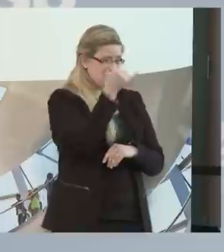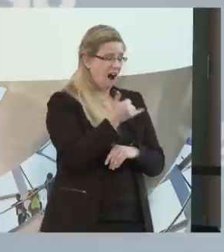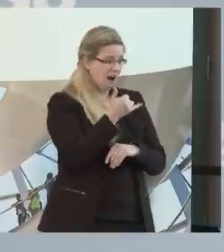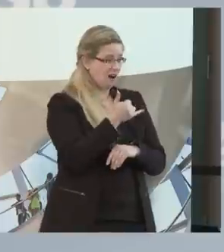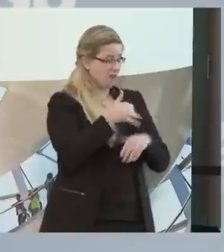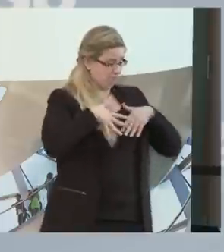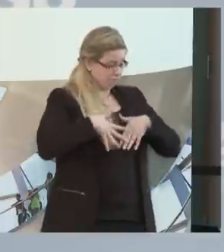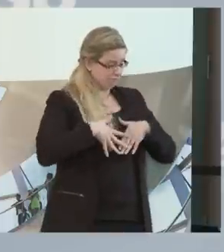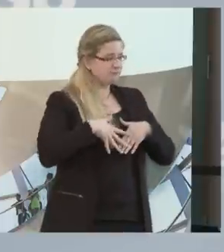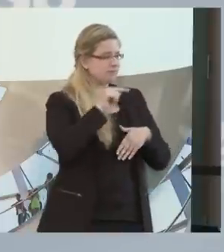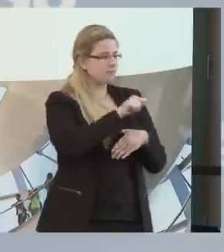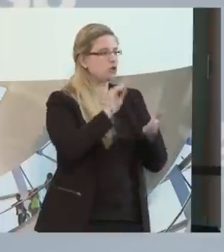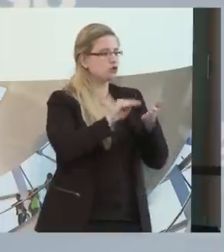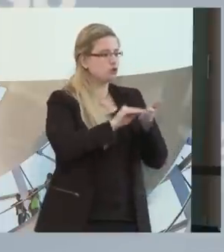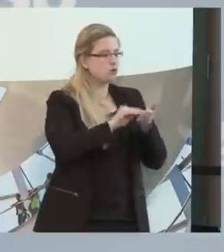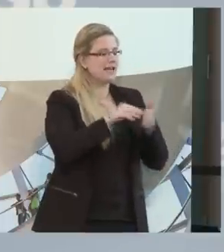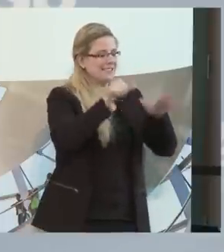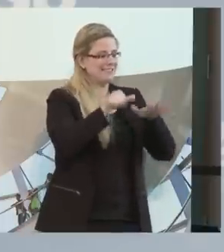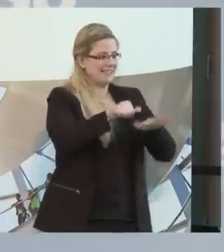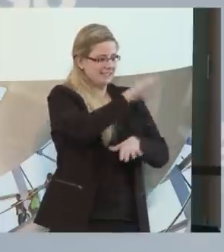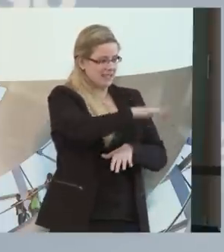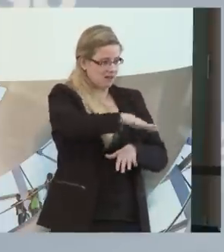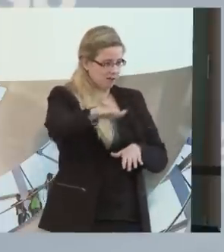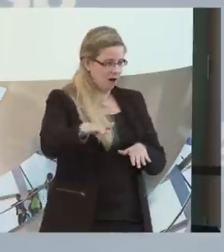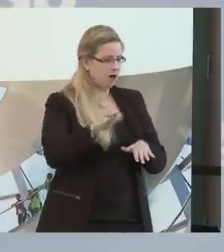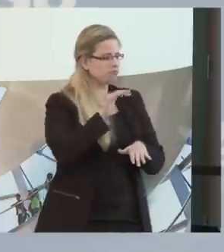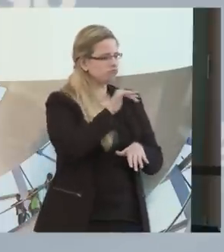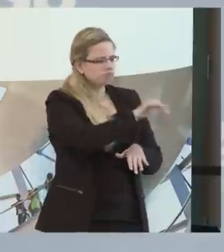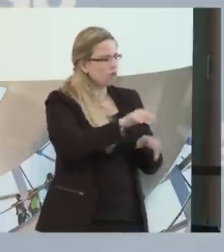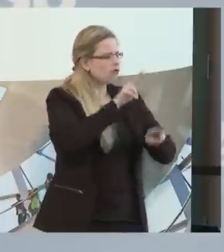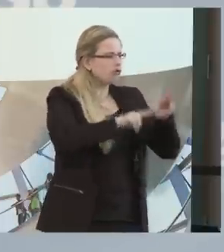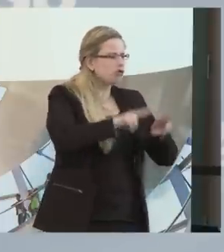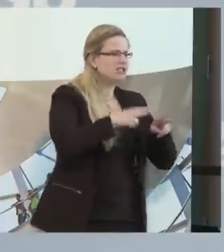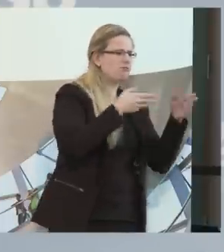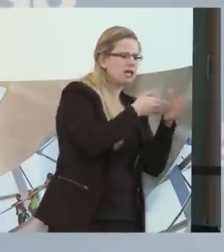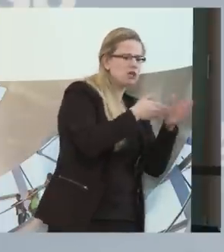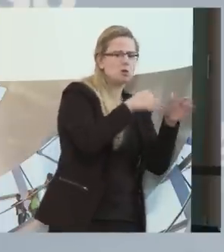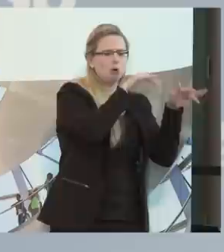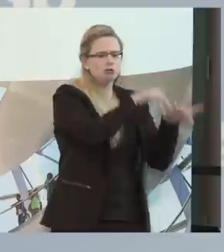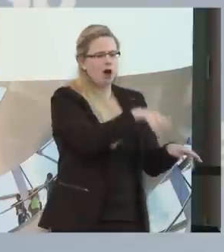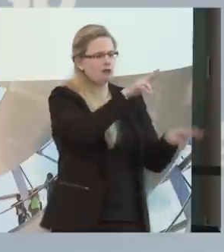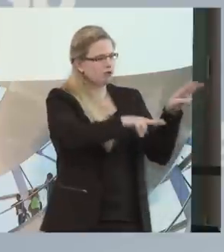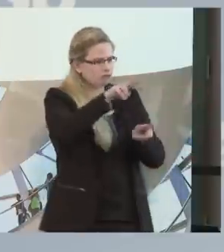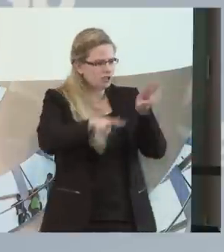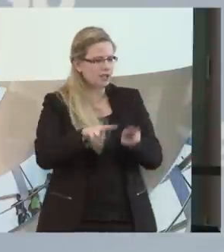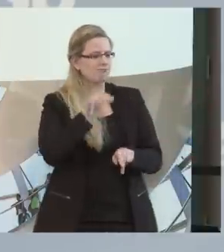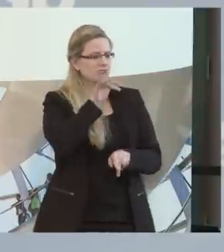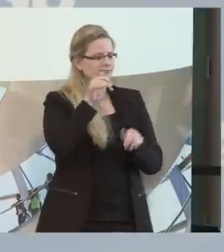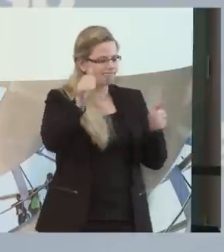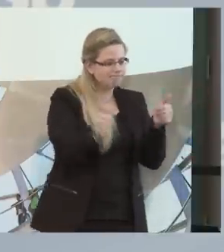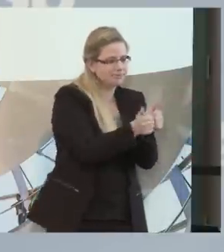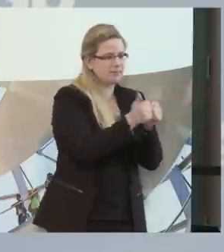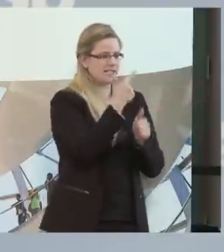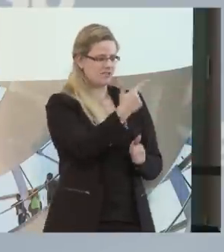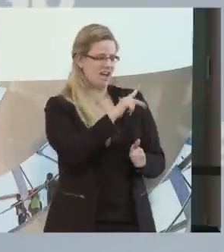die Schule aus 16 Kindern. Vier davon haben ganz unterschiedliche Handicaps. Und die haben zwei Sozialpädagogen.